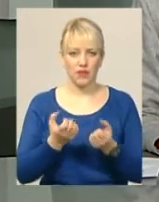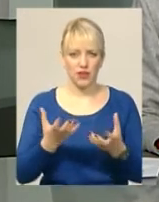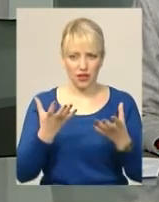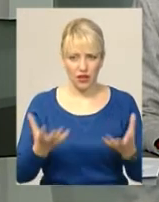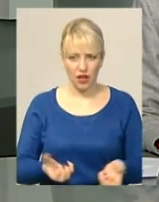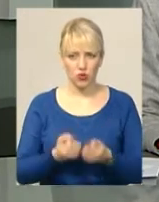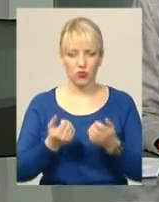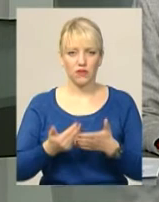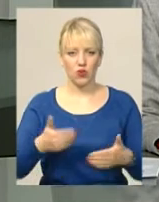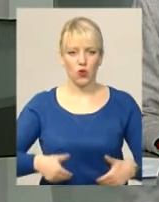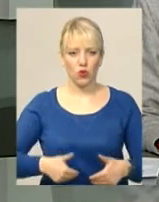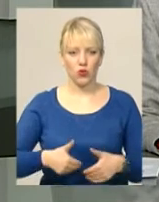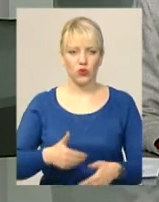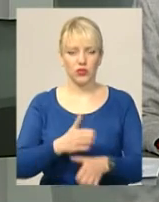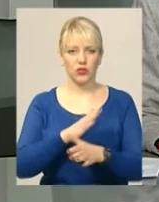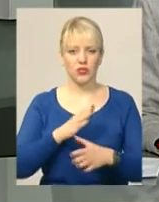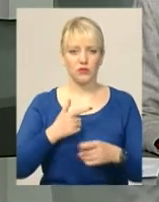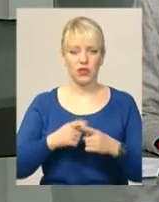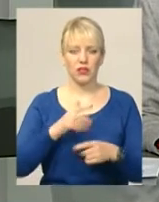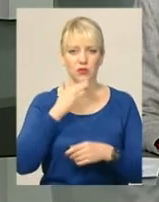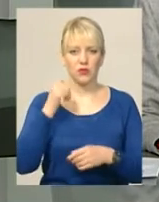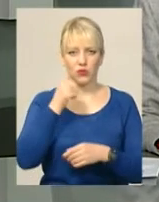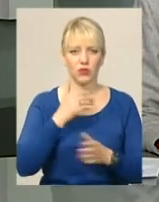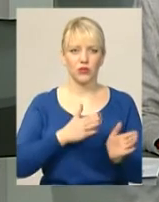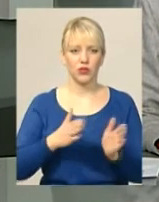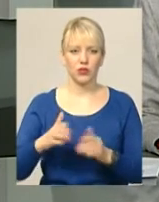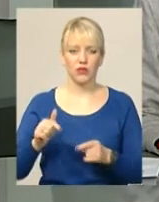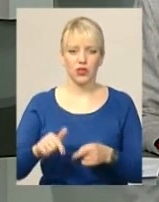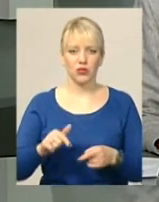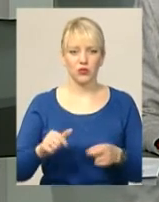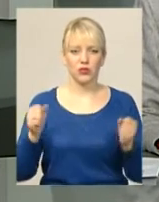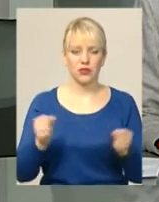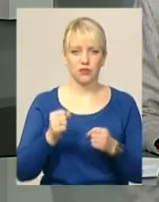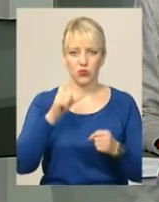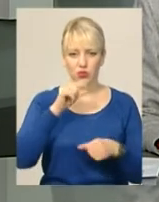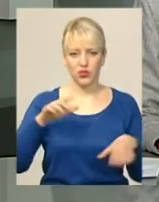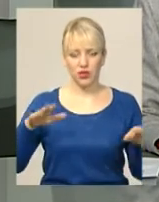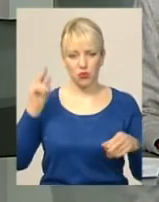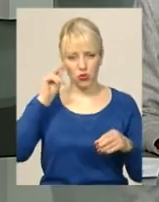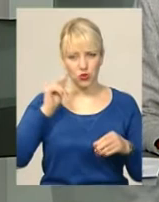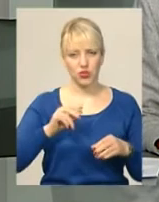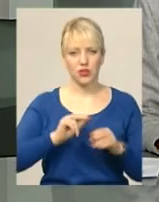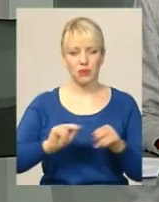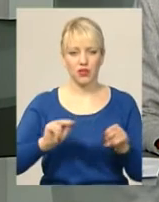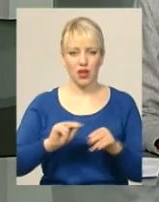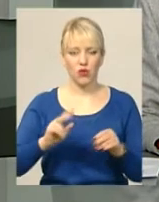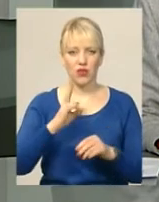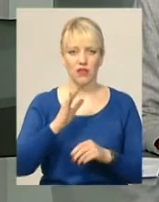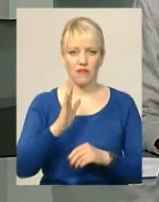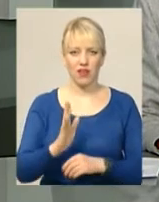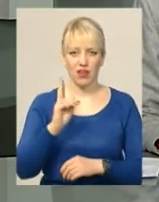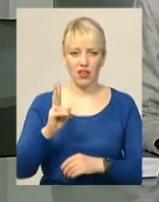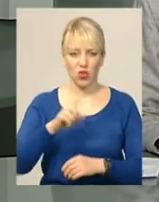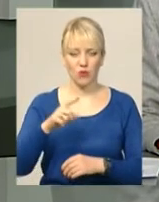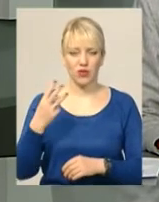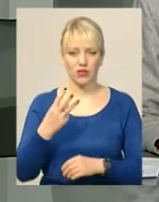Летичеві. Не перший рік пернаті зимують на водоймі Щедрівської ГЕС. Учні та педагоги Летичівської НВК номер 3 приносять пернатим кашу